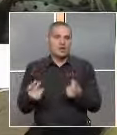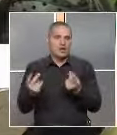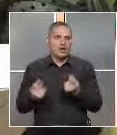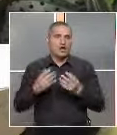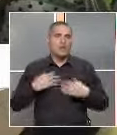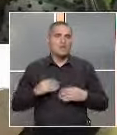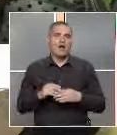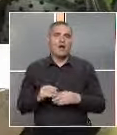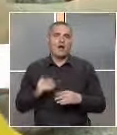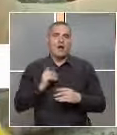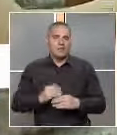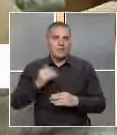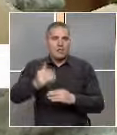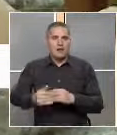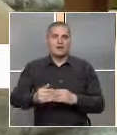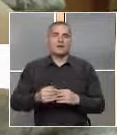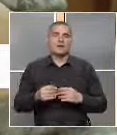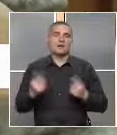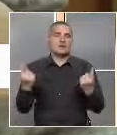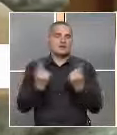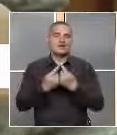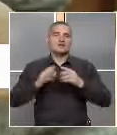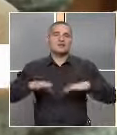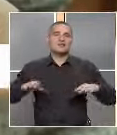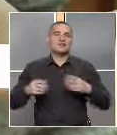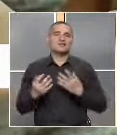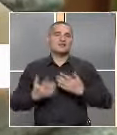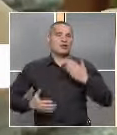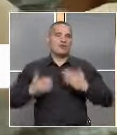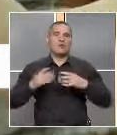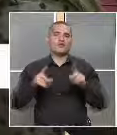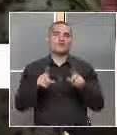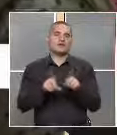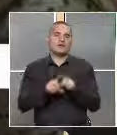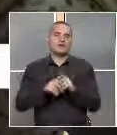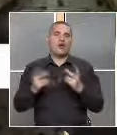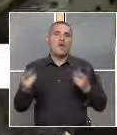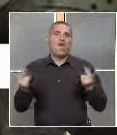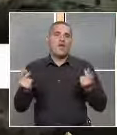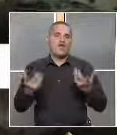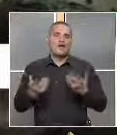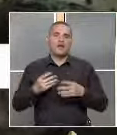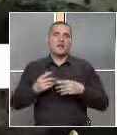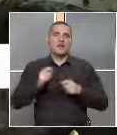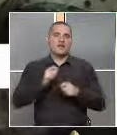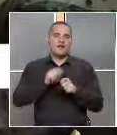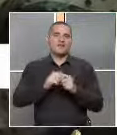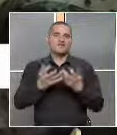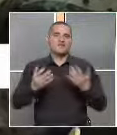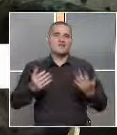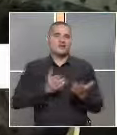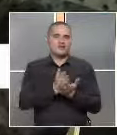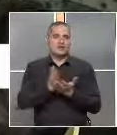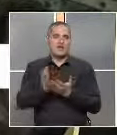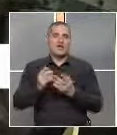и има напредък. Срещите на децата с роботите преминават под формата на игри. Разработени са варианти с различна сложност, като по